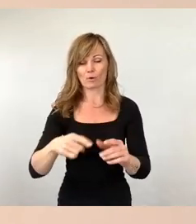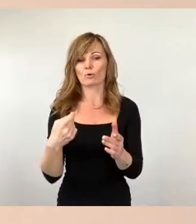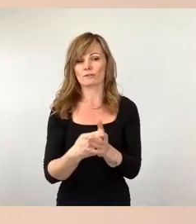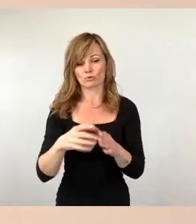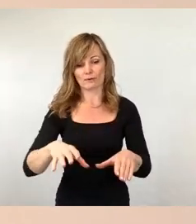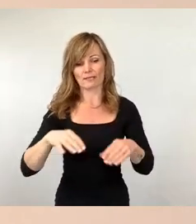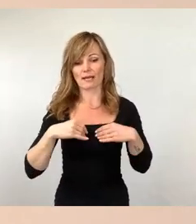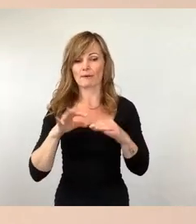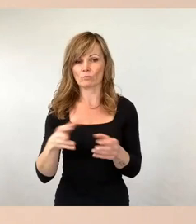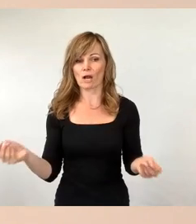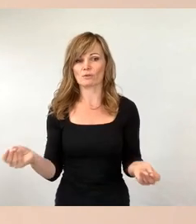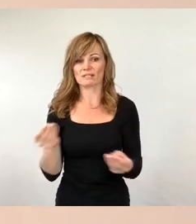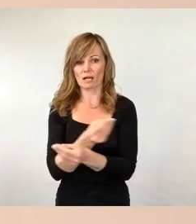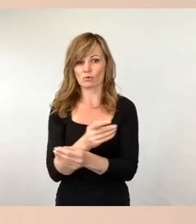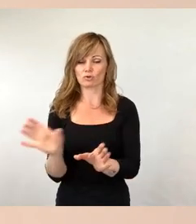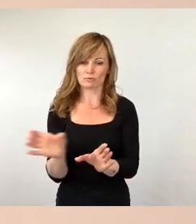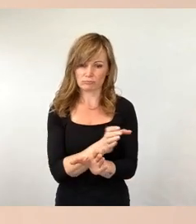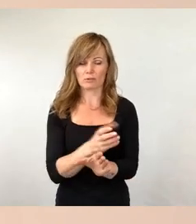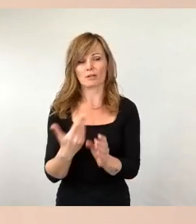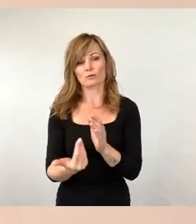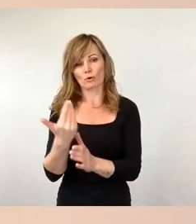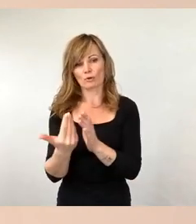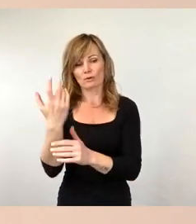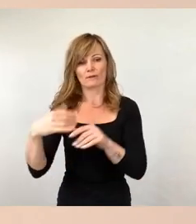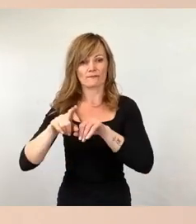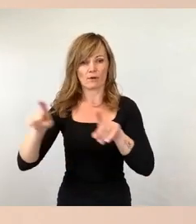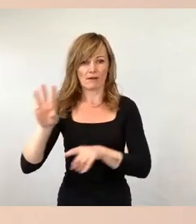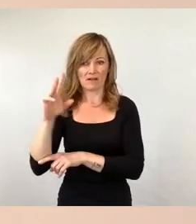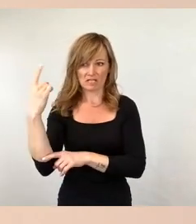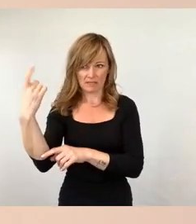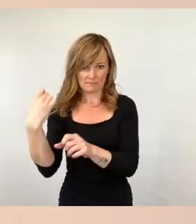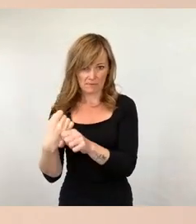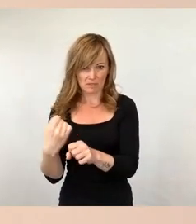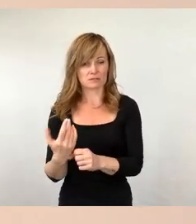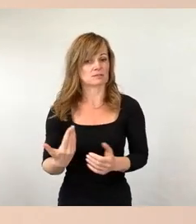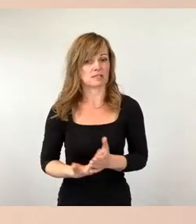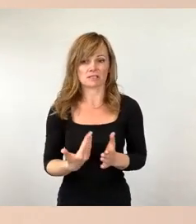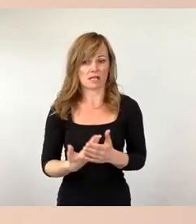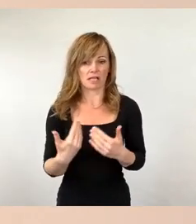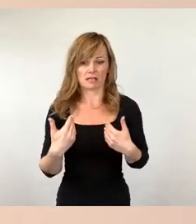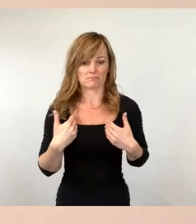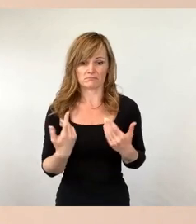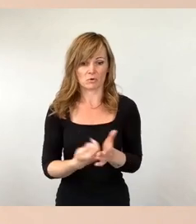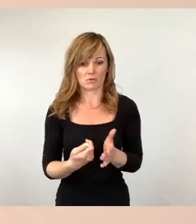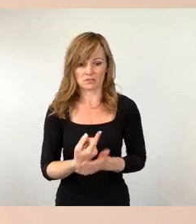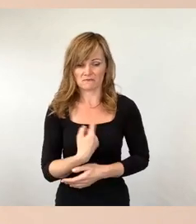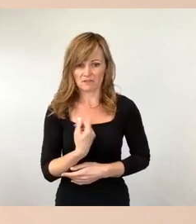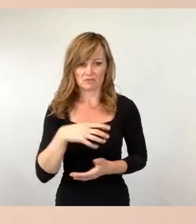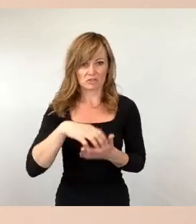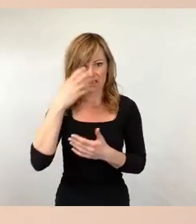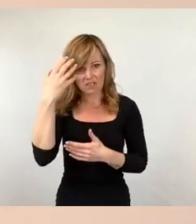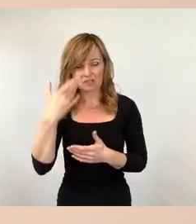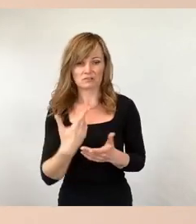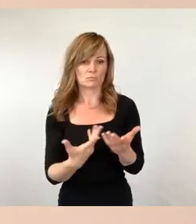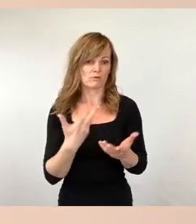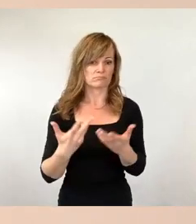Fahrgastunterstände durch die Firma Weil und somit also jetzt auch nicht, wie Sie es ebenfalls angesprochen haben, Papierkörbe,